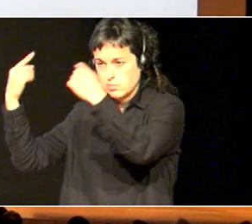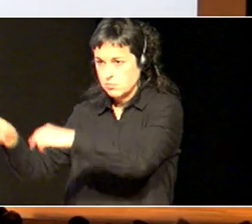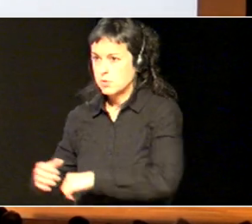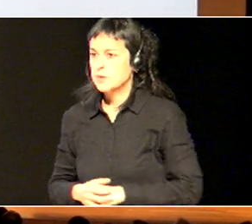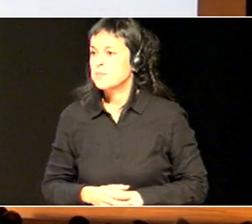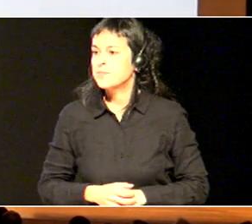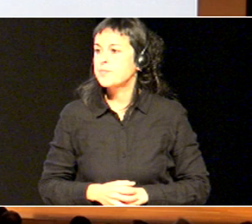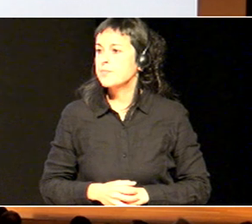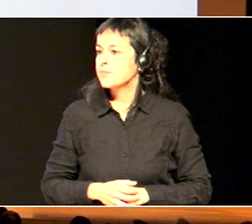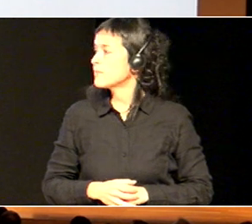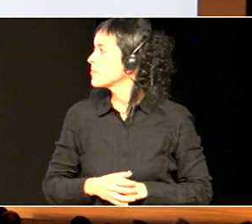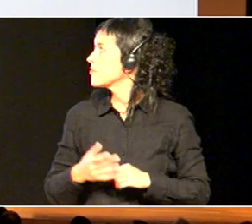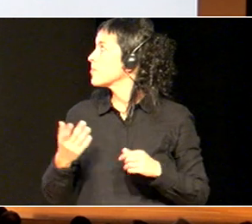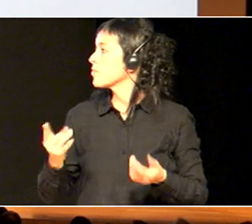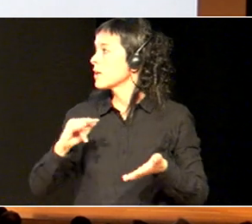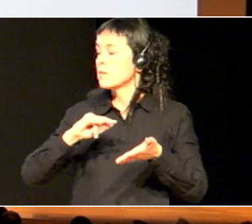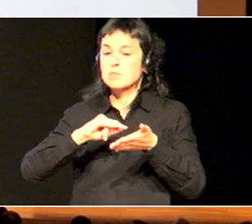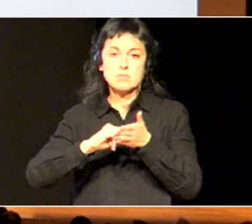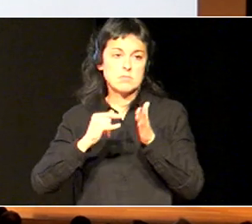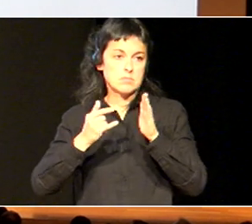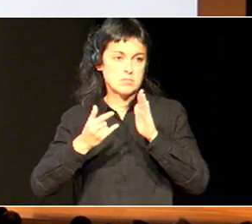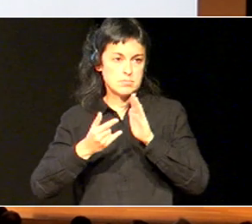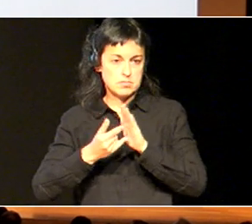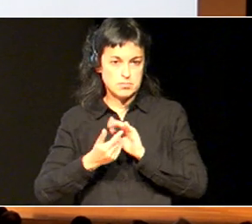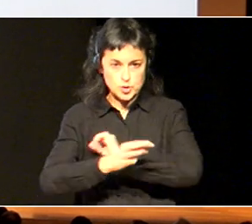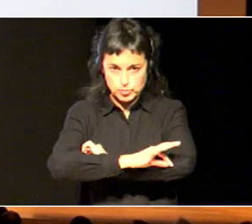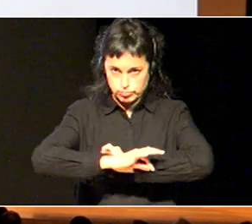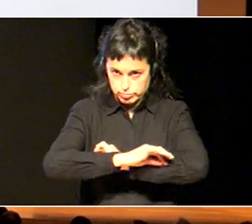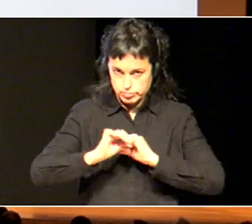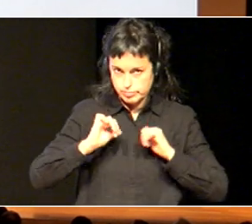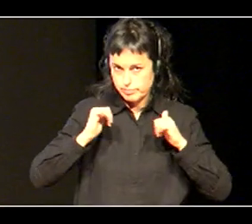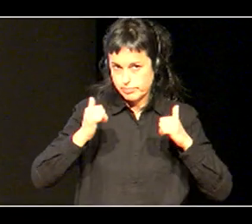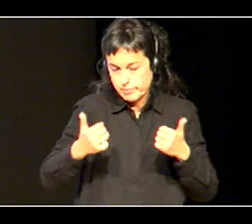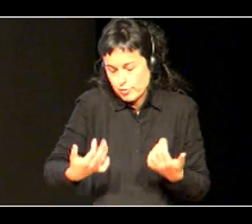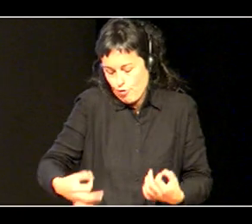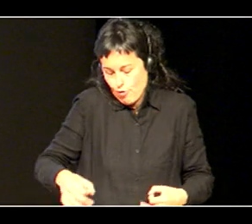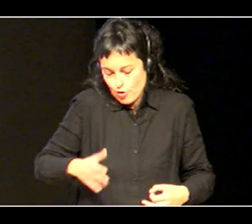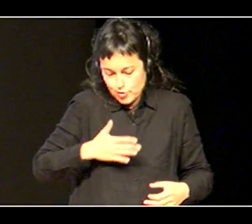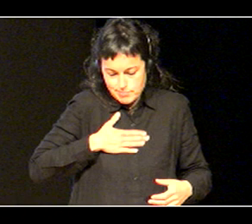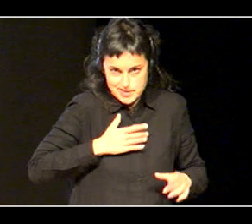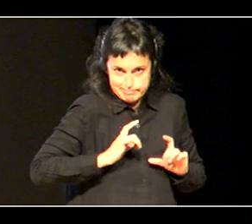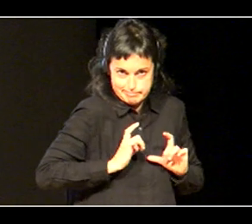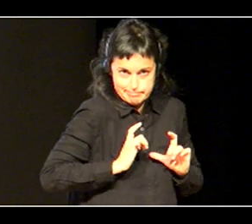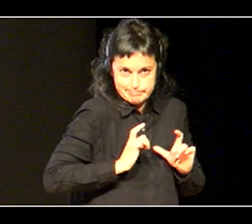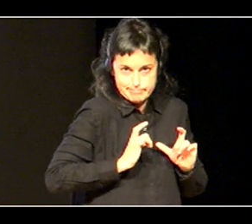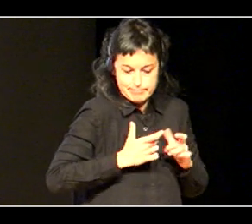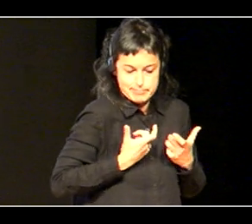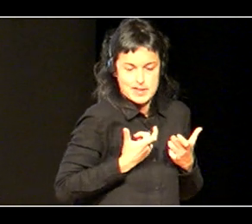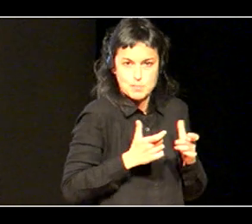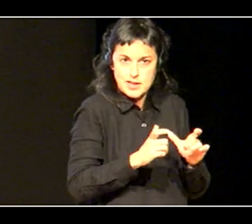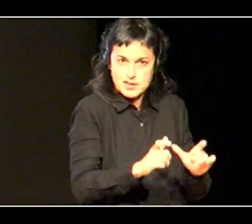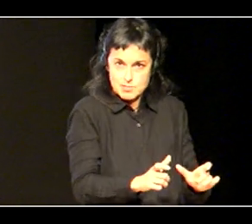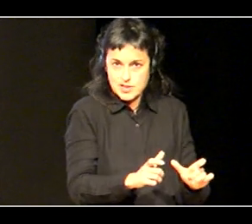ba plana egiterakoan, ba noski, momentu enten departamentuan, eta niri dakokion, eskuntza